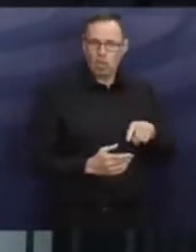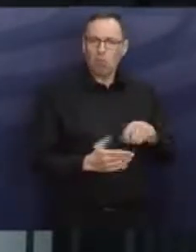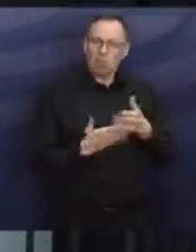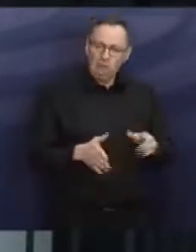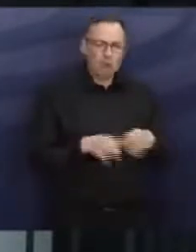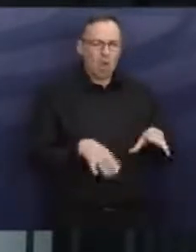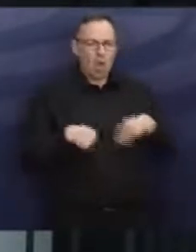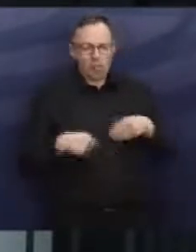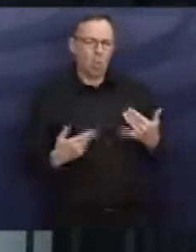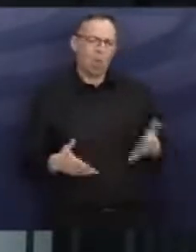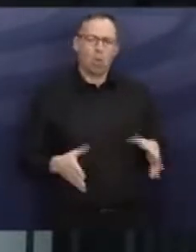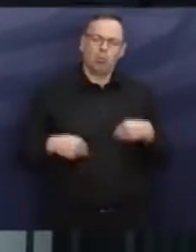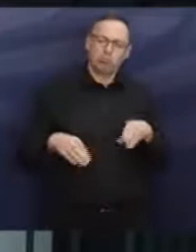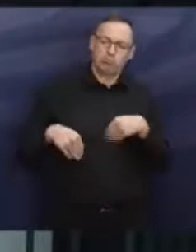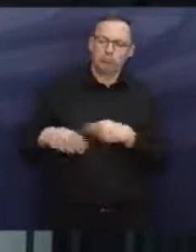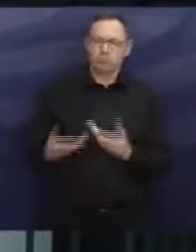das jemals gefordert hat.